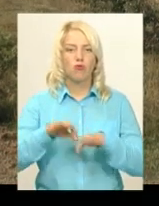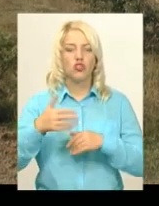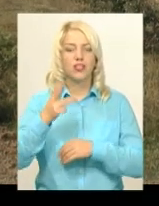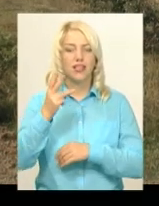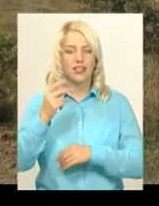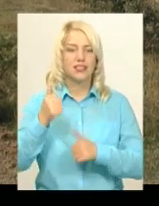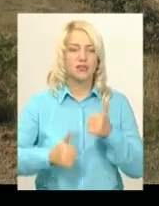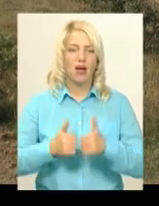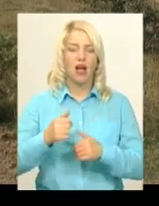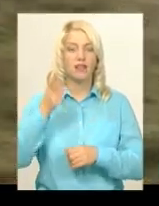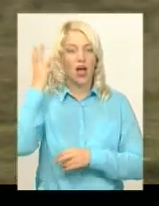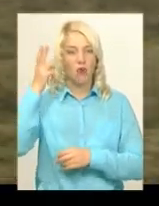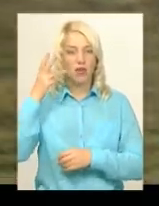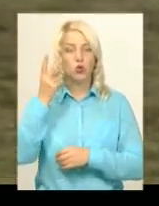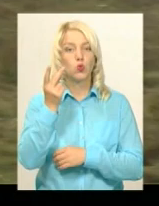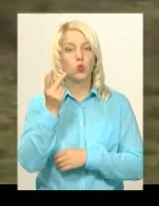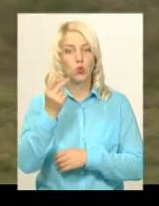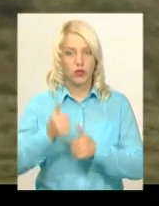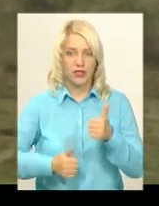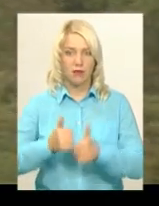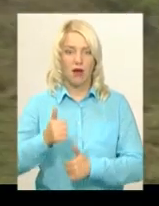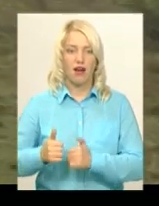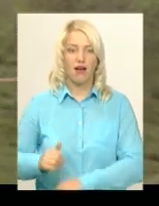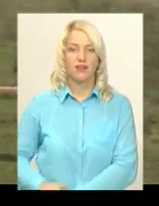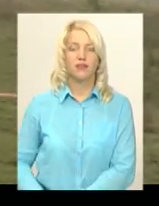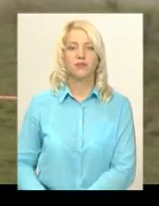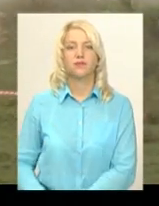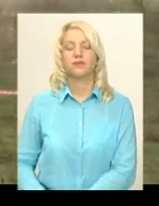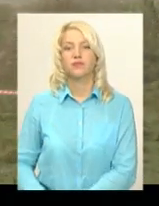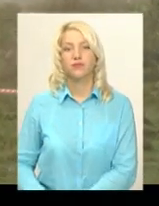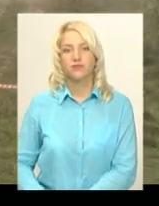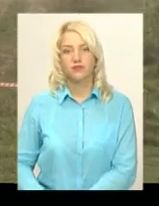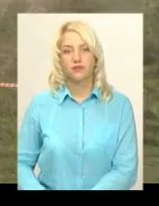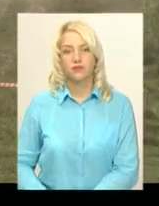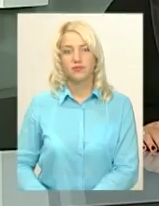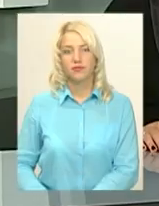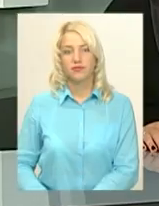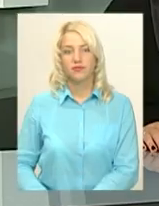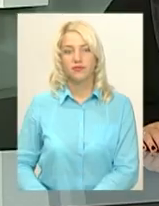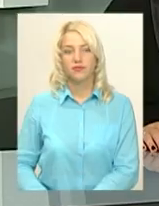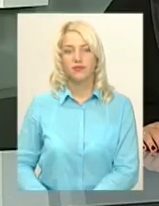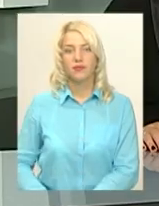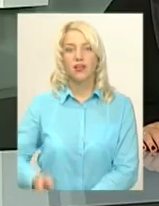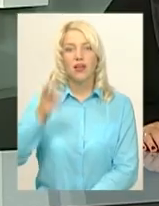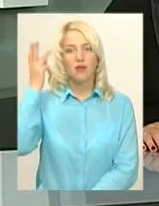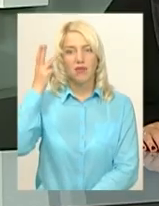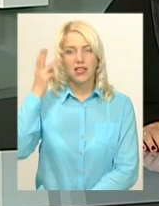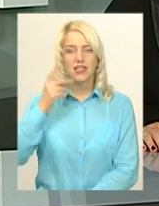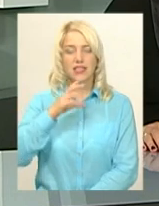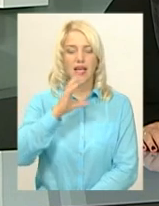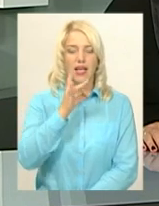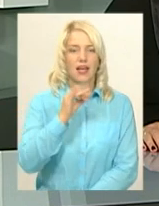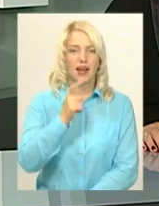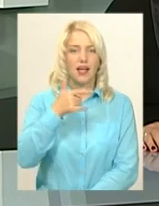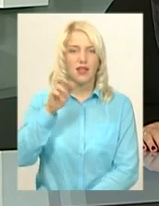а в місті Хмельницькому – другі. Світлана Поробок, Олександр Горішевський, Новини, Поділяцентр. Хмельницький ригбійний клуб